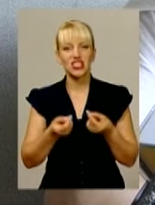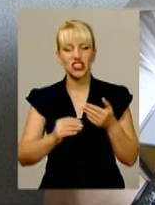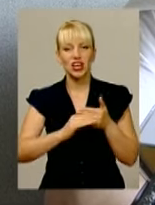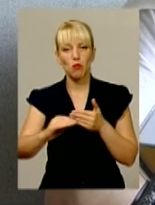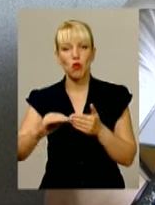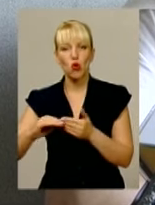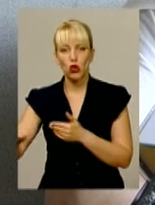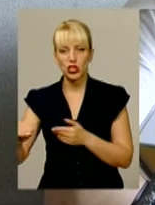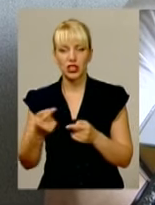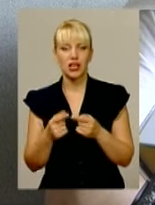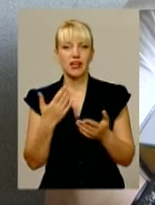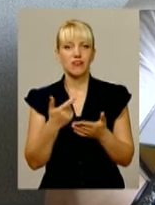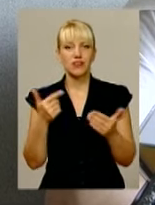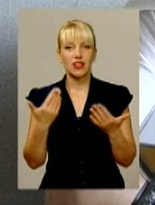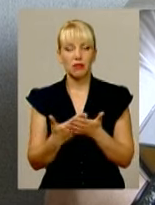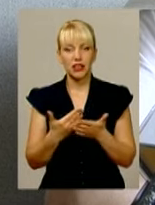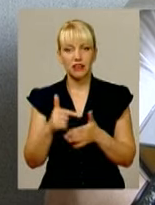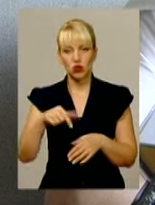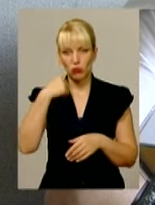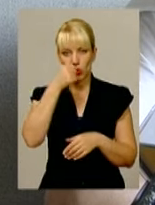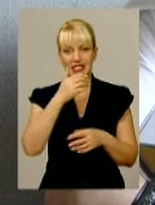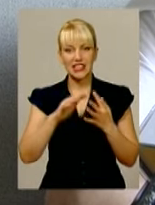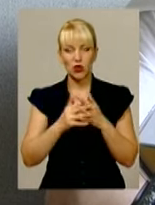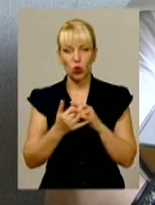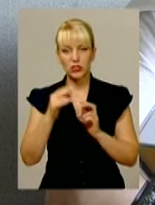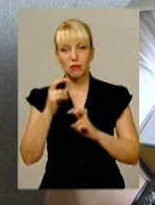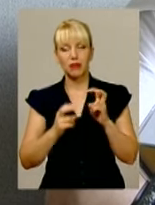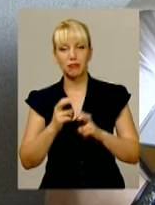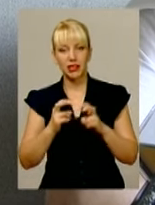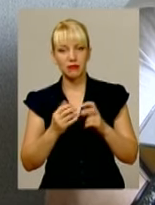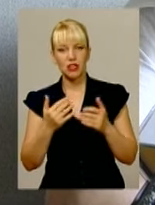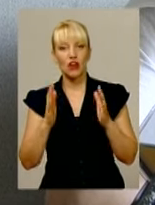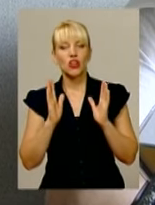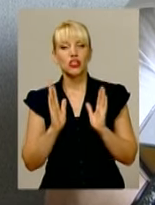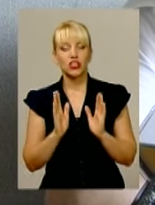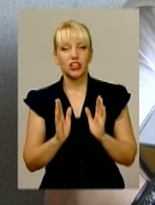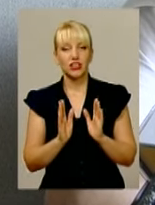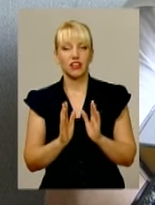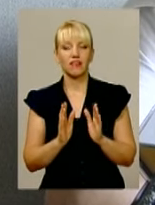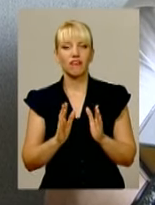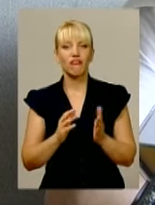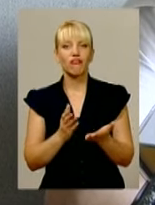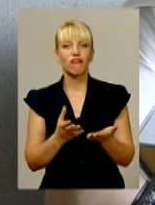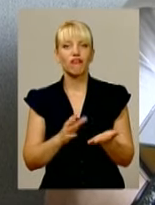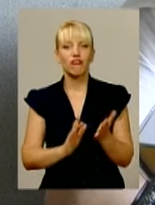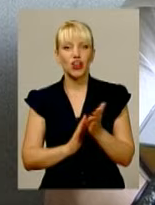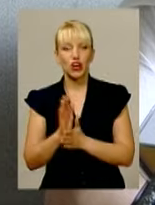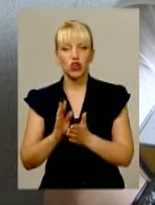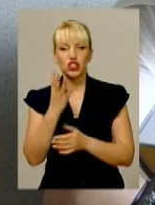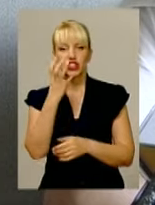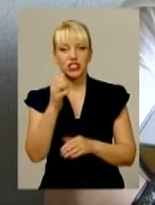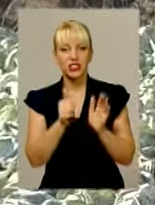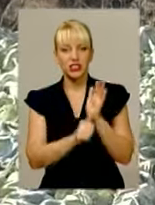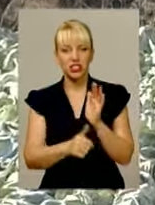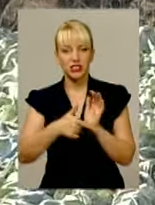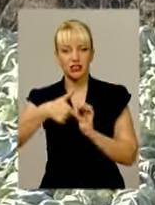цьому році в сільгоспідприємствах вирощується всього 460 гектарів овочевих